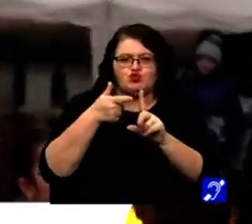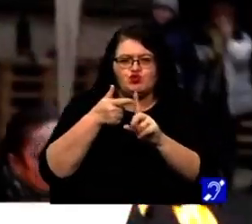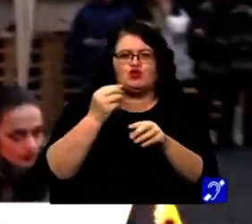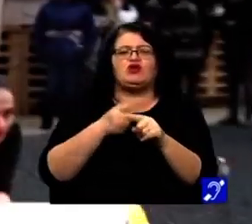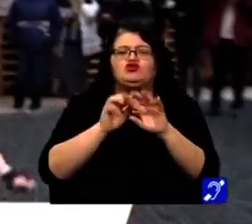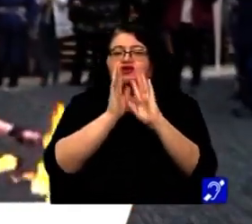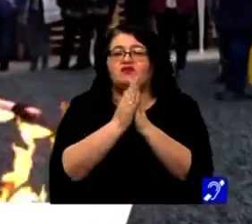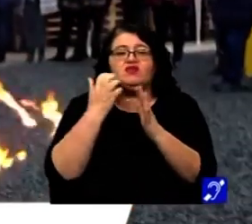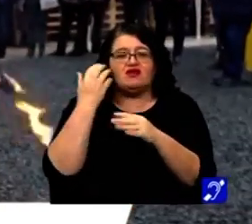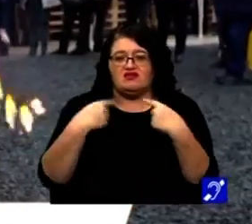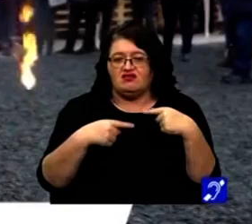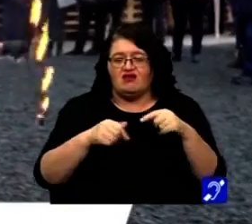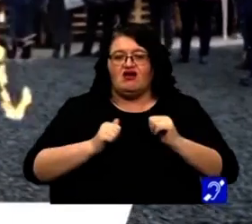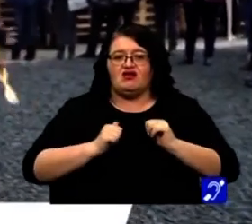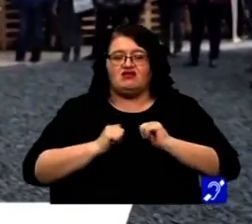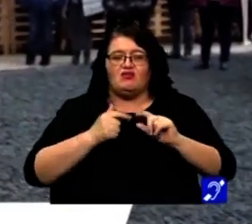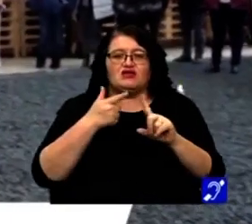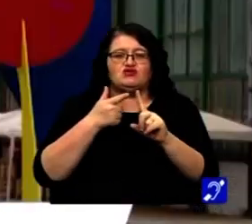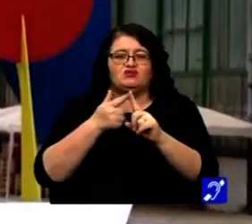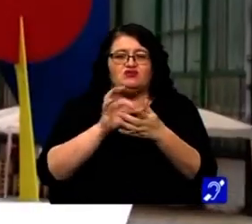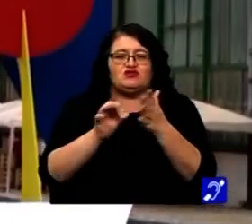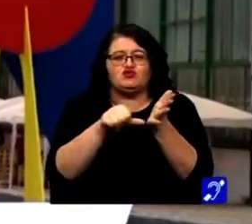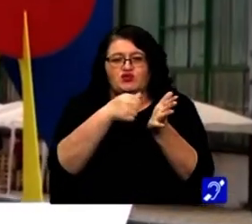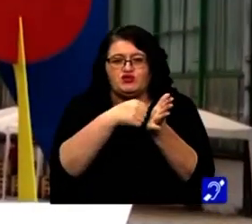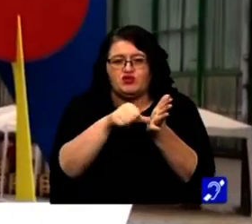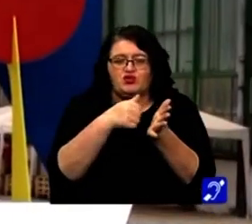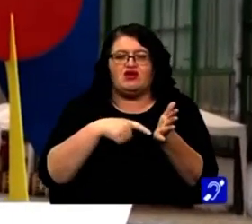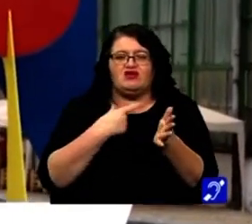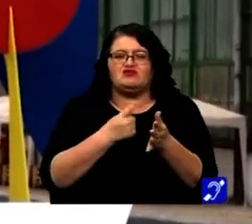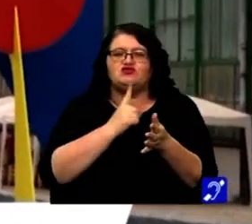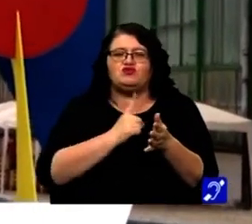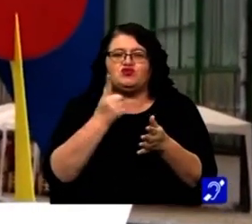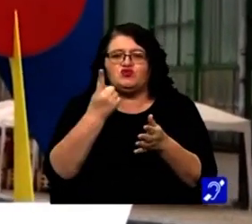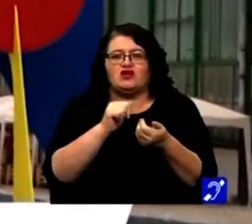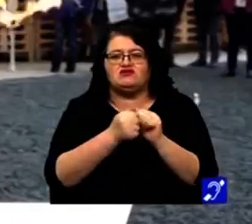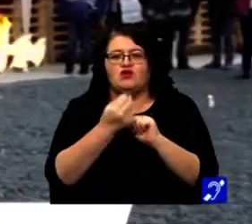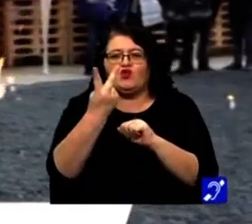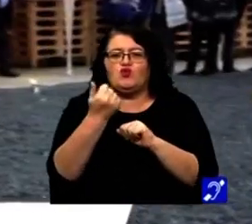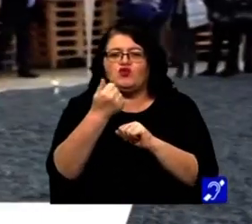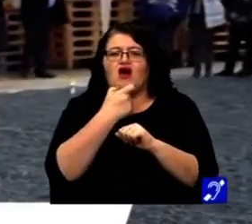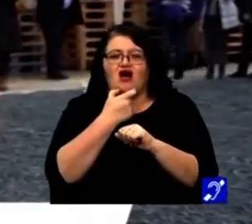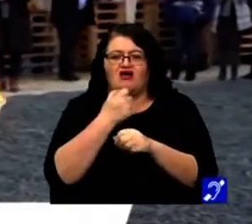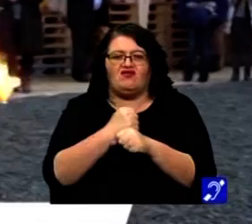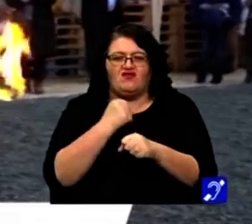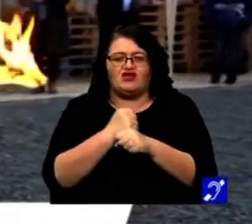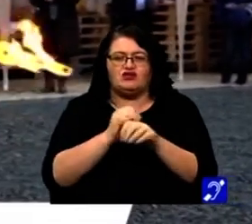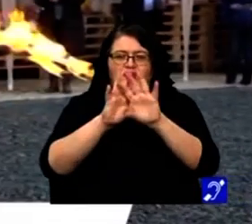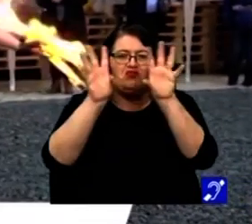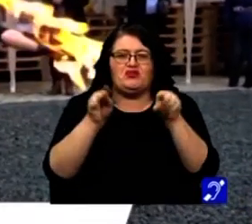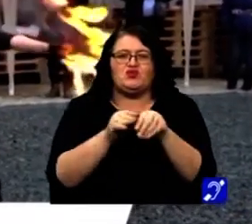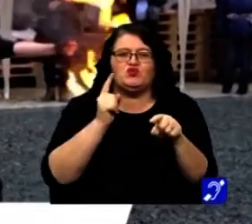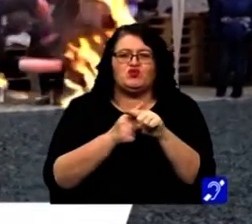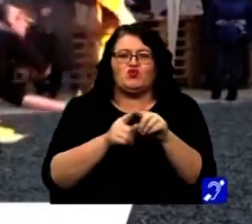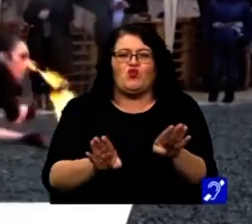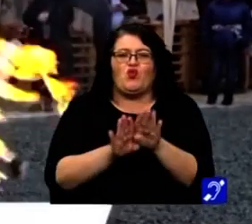atunci când nu vor fi tabere de sculptură la Reșița, și eu estimez că va fi cel puțin una sau două pe an, Sper că împreună cu